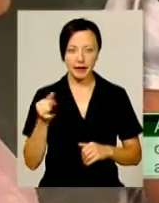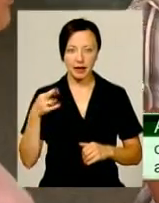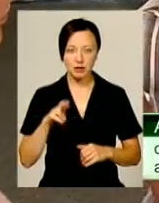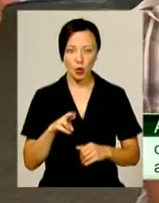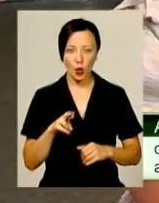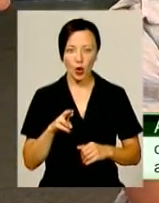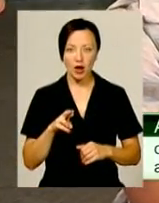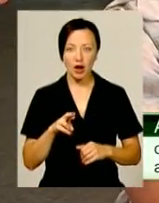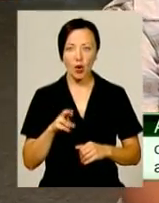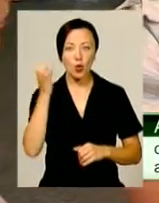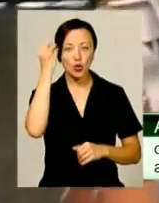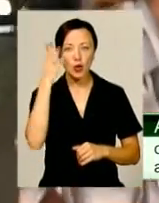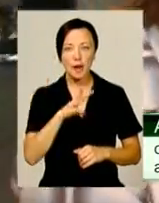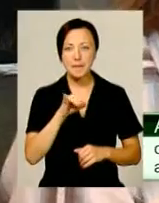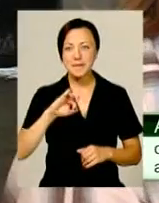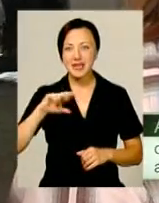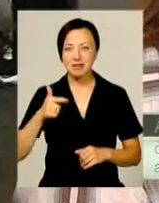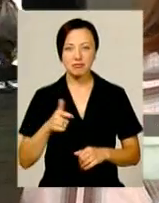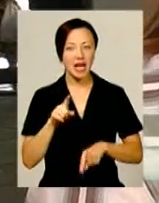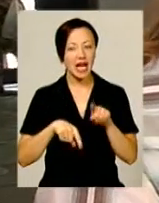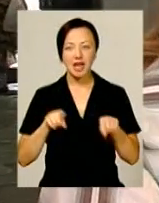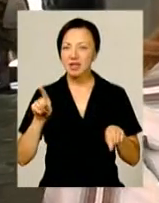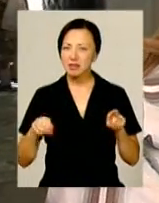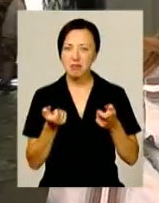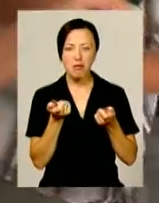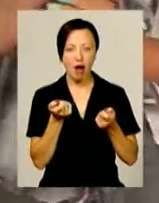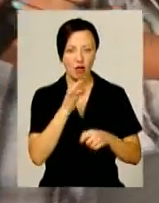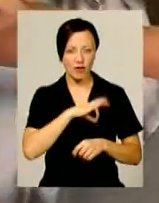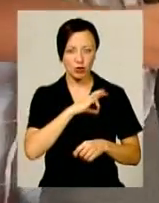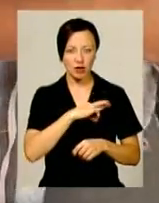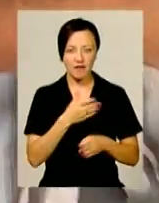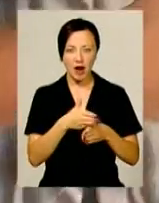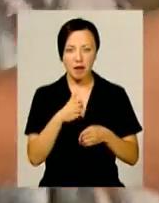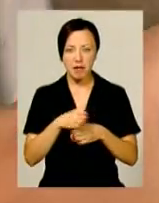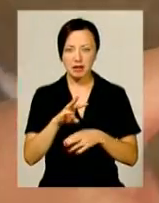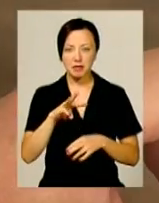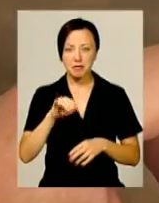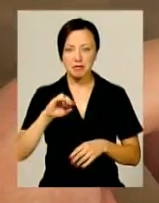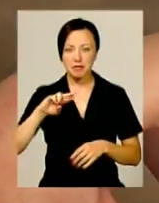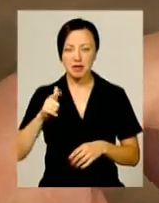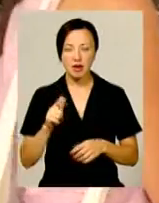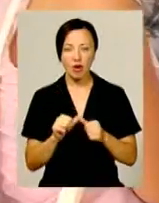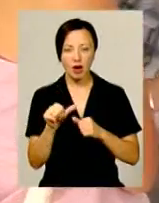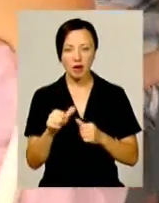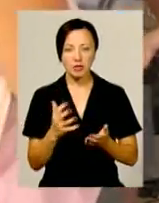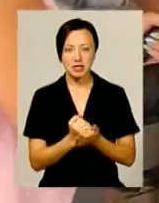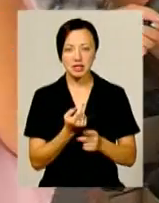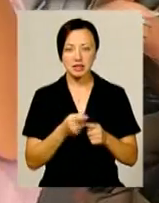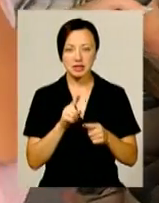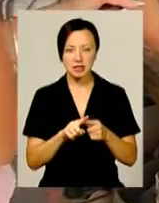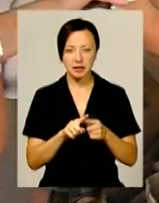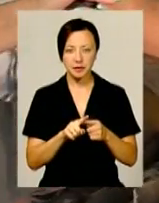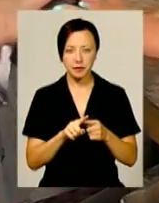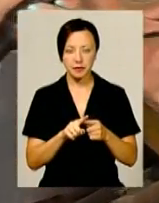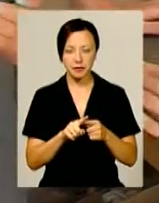скажімо так, рідкісним явищем. Вона вже використовувалася, але дуже в незначній кількості. Фрагменти міді, ви бачите, окремо знайдені. Оце тиглі.